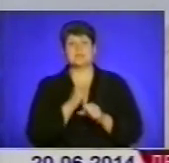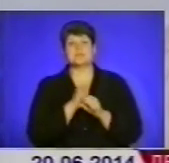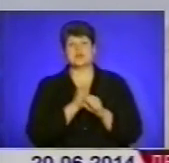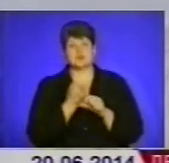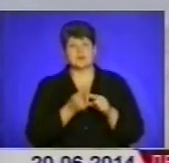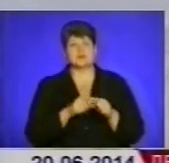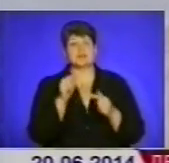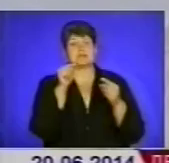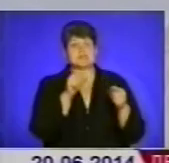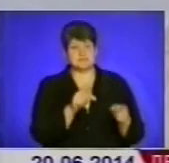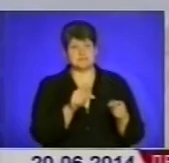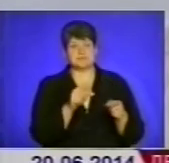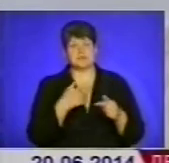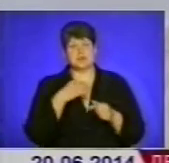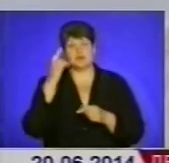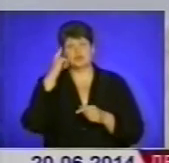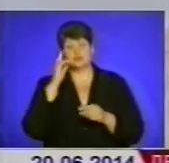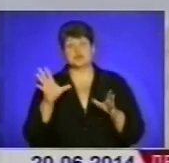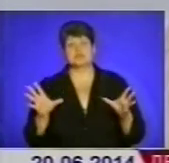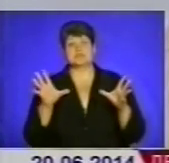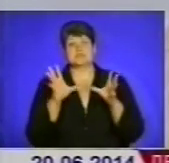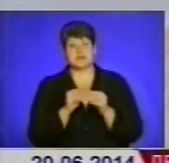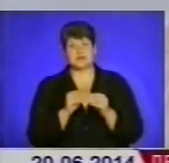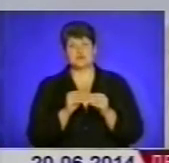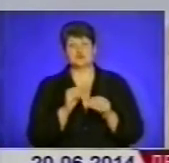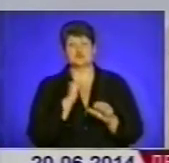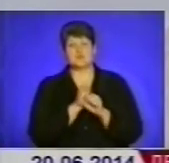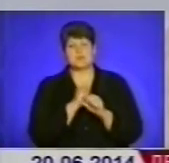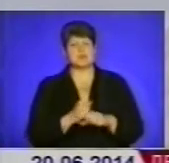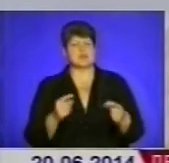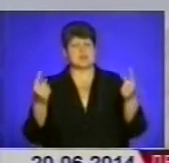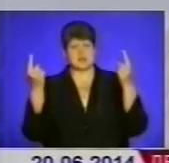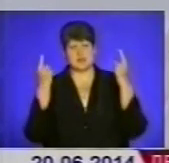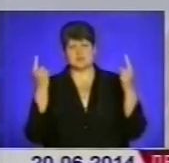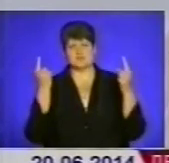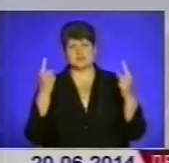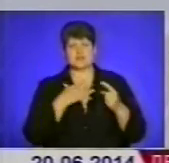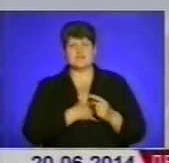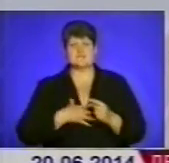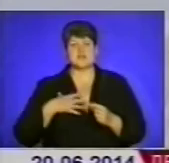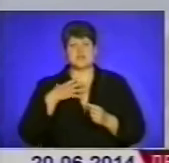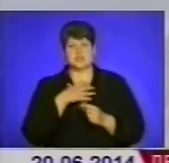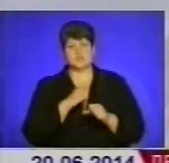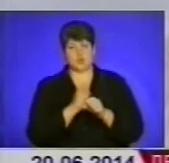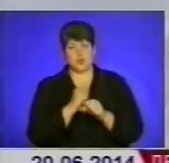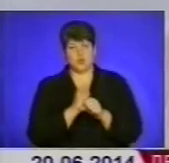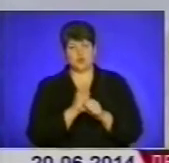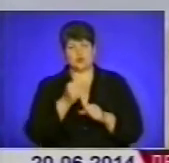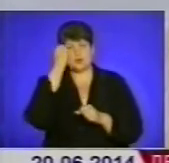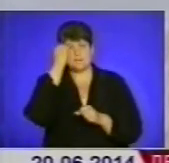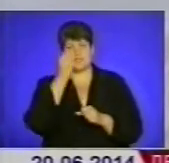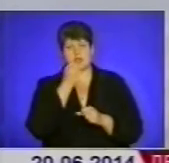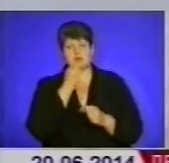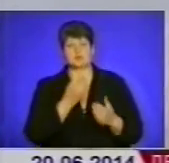над тим. Я думаю, що ми всі спільно разом, вони зробили надзвичайно важливу роботу. І ми дякуємо